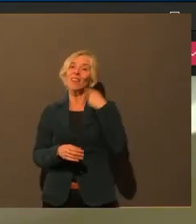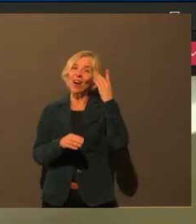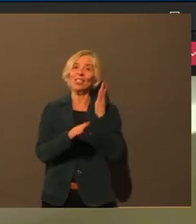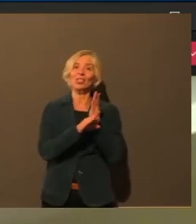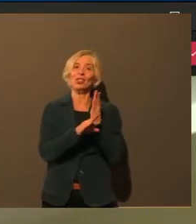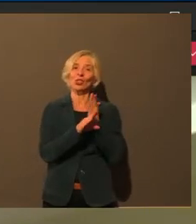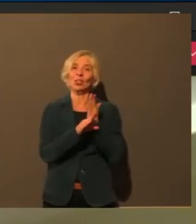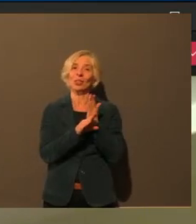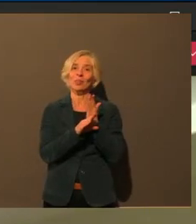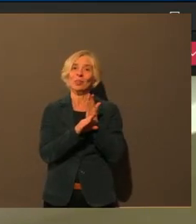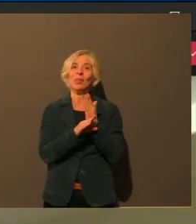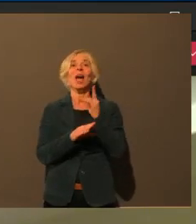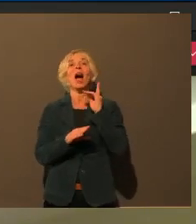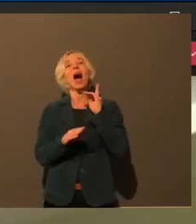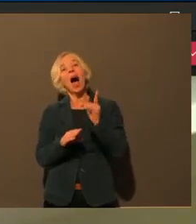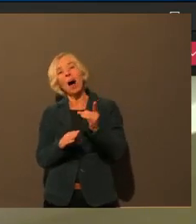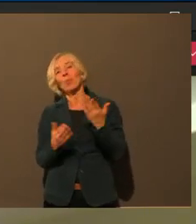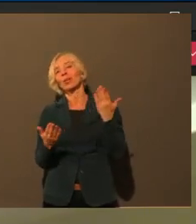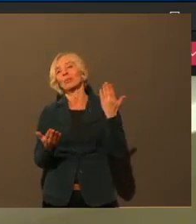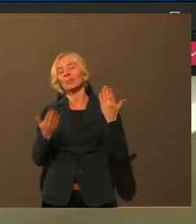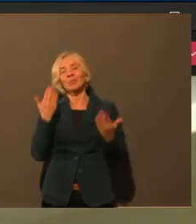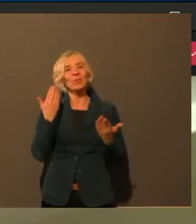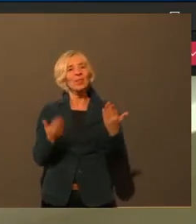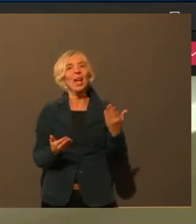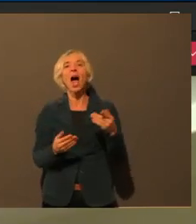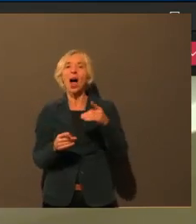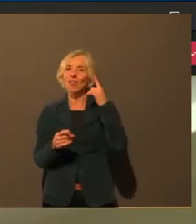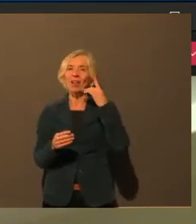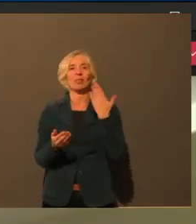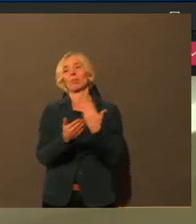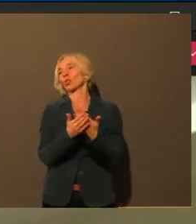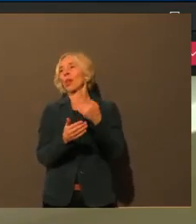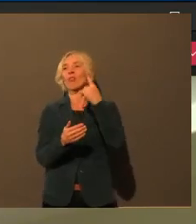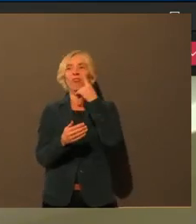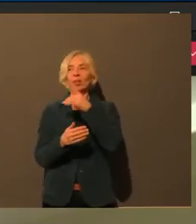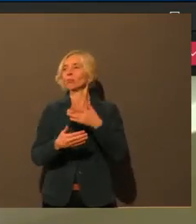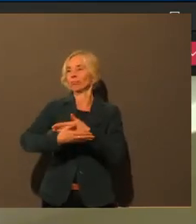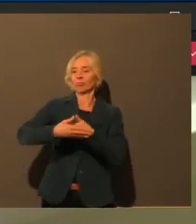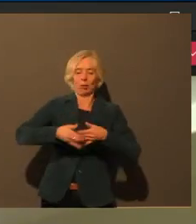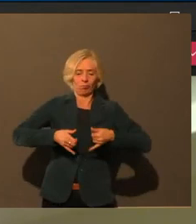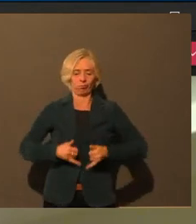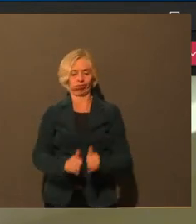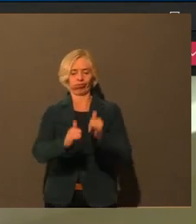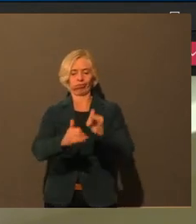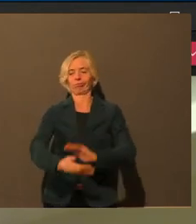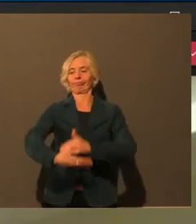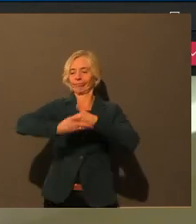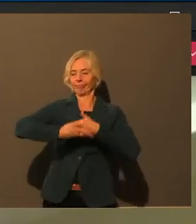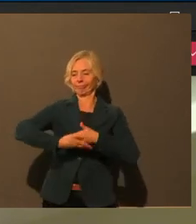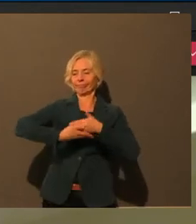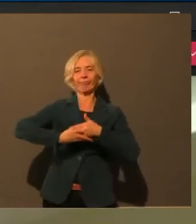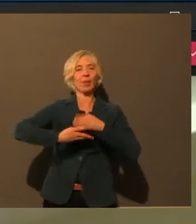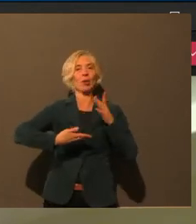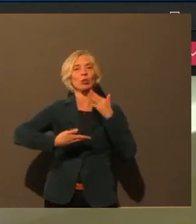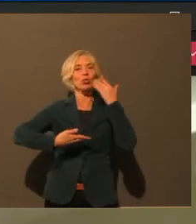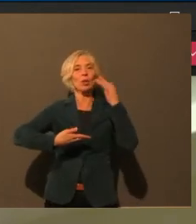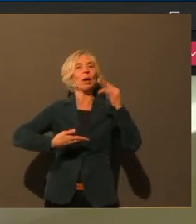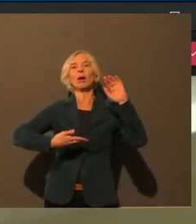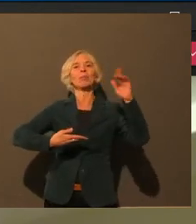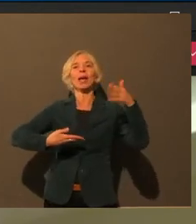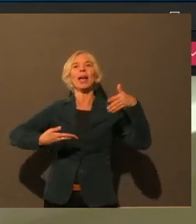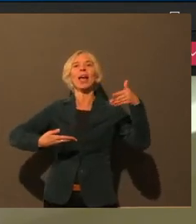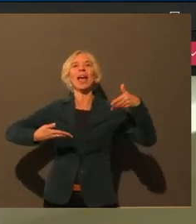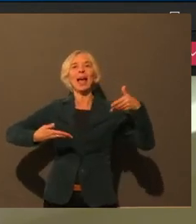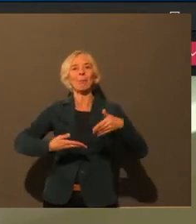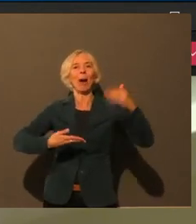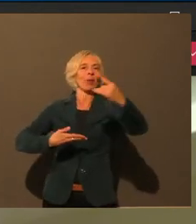ja auch mal nach dem Jahr jemand vorbei. will nach dem Rechten, ob das alles so vor Ort passt, ob die Umstände passen. Vielleicht